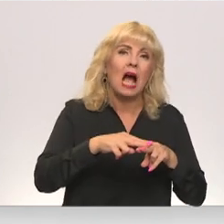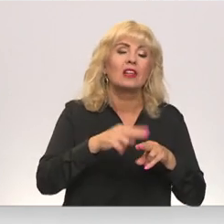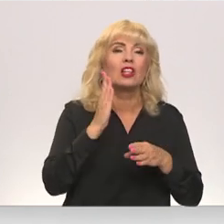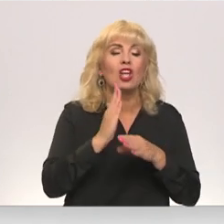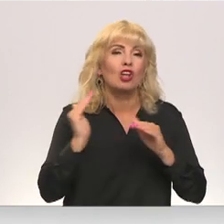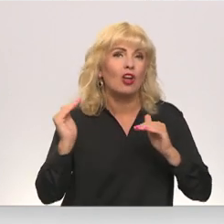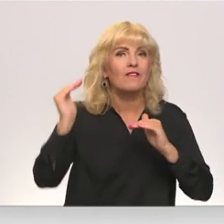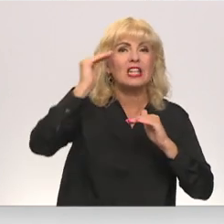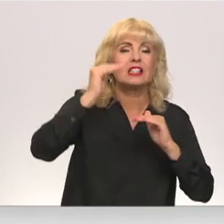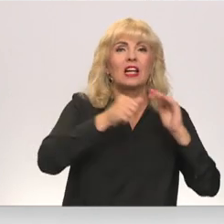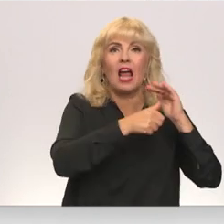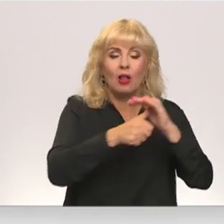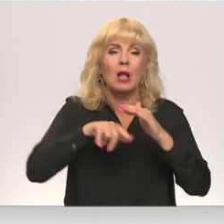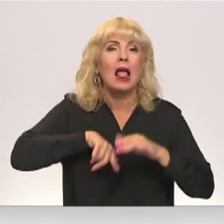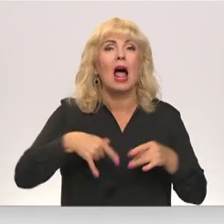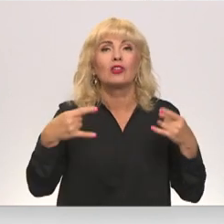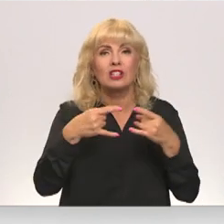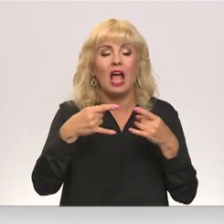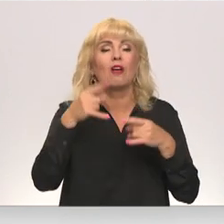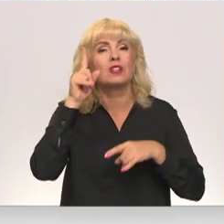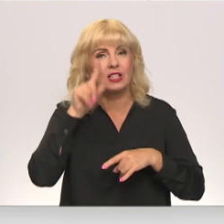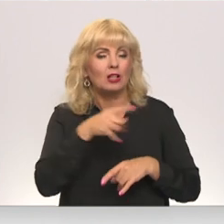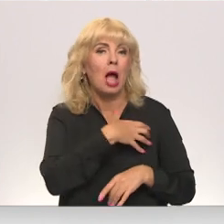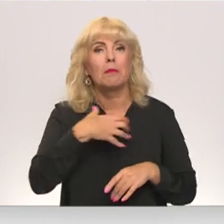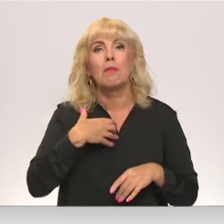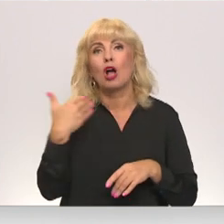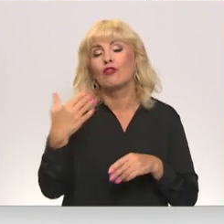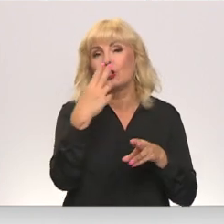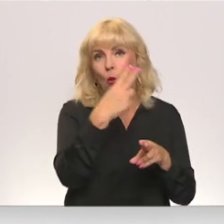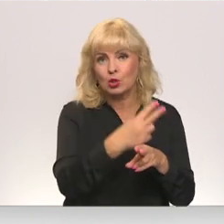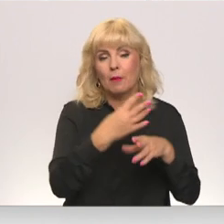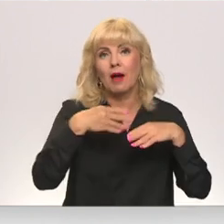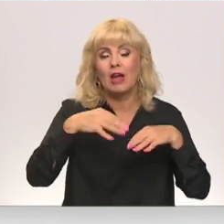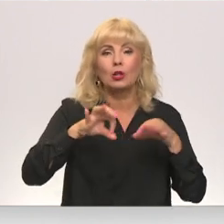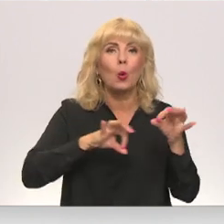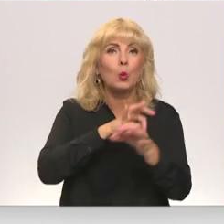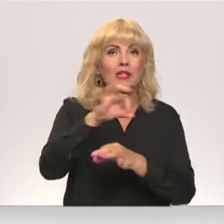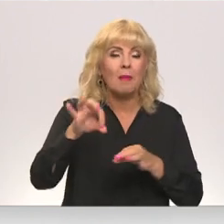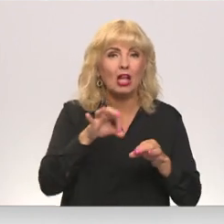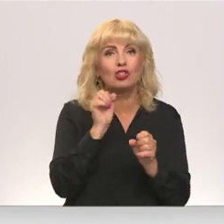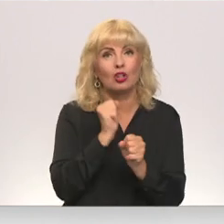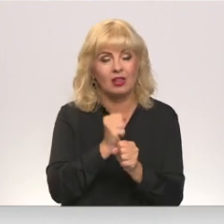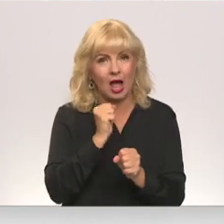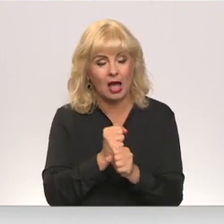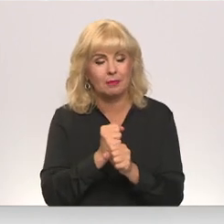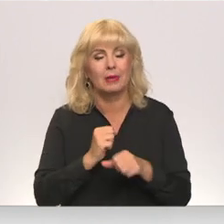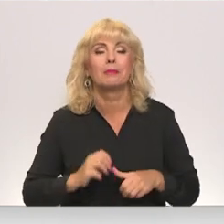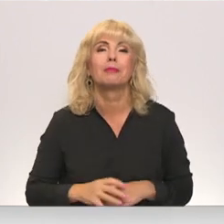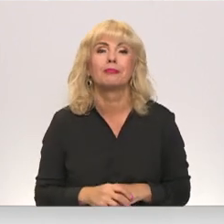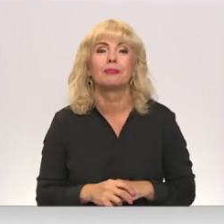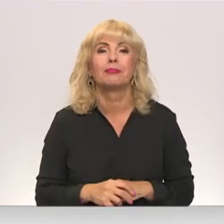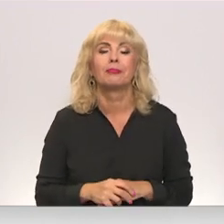virstās. Latvijas televīzijai ir zināms, ka pašvaldības uzdaumā tiek veikti uzmērīšanas darbi un arī par to Kārlis Miksons.